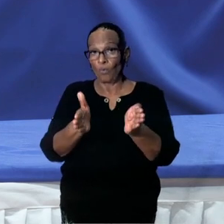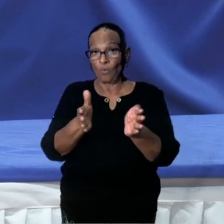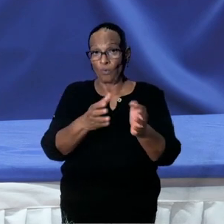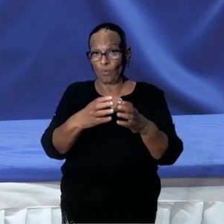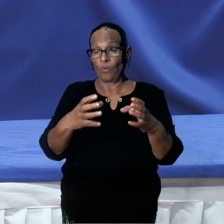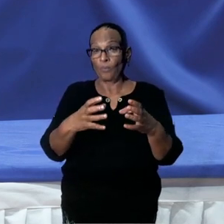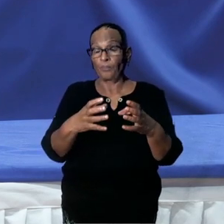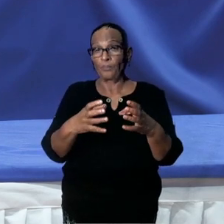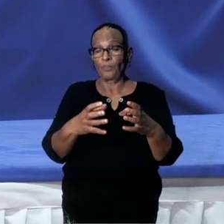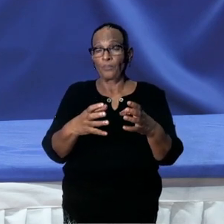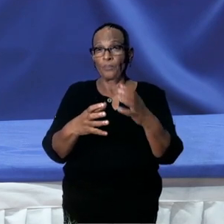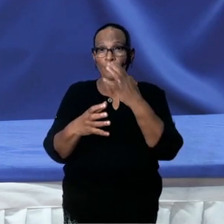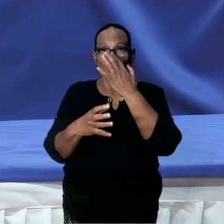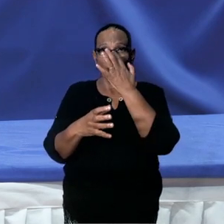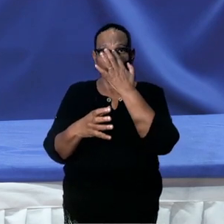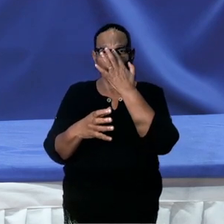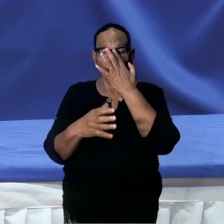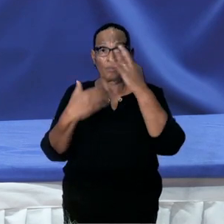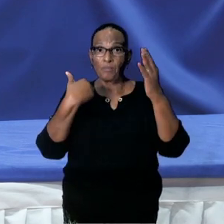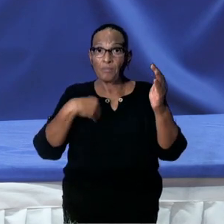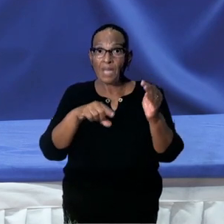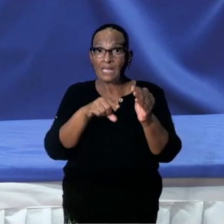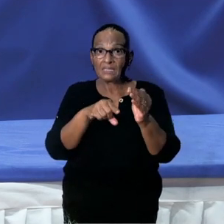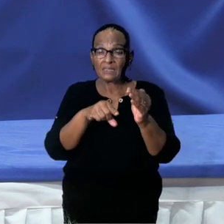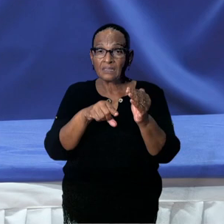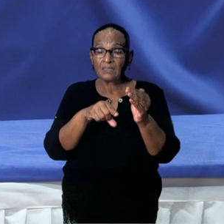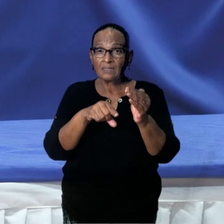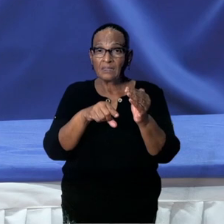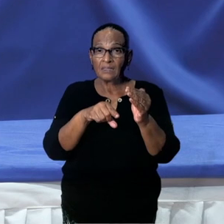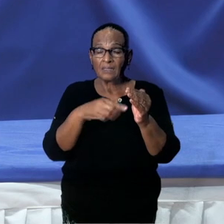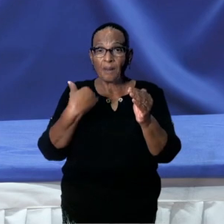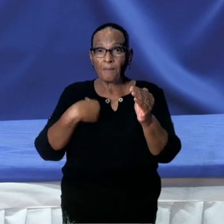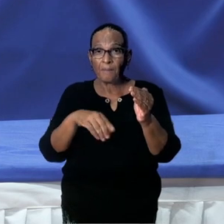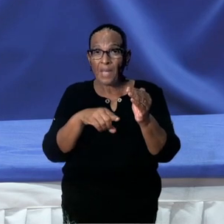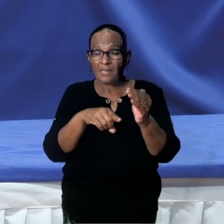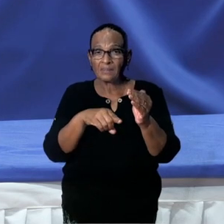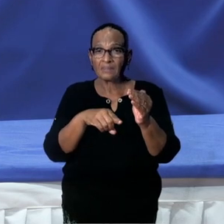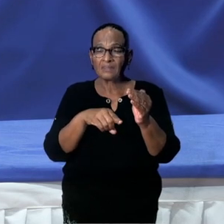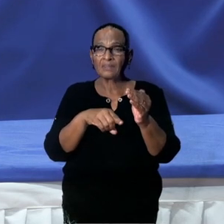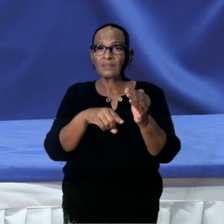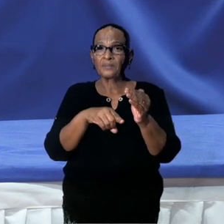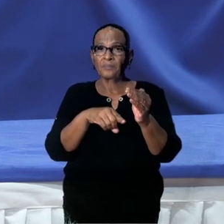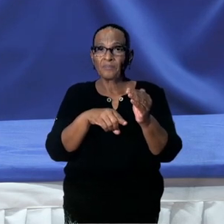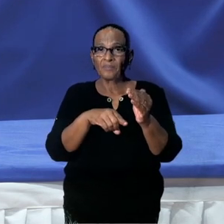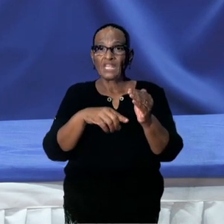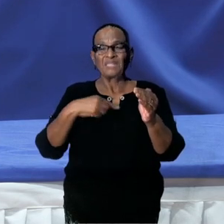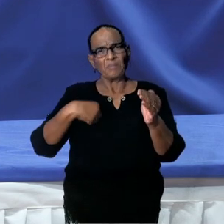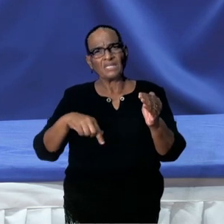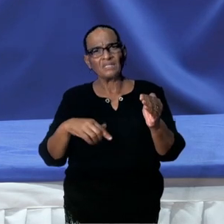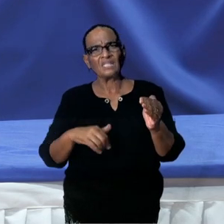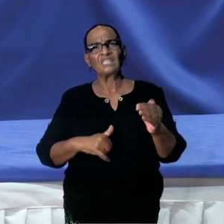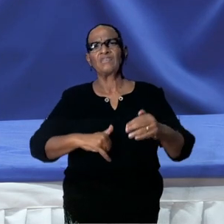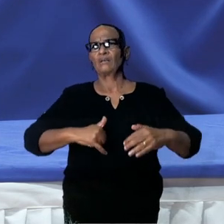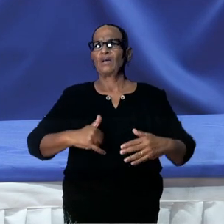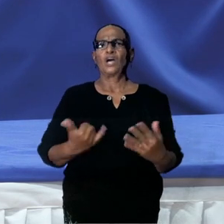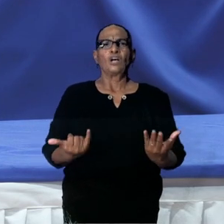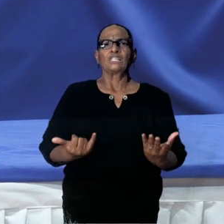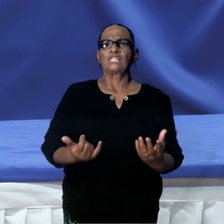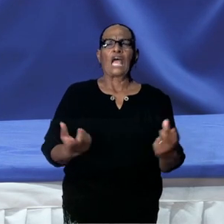de personen die veel bloorgesteld zijn aan